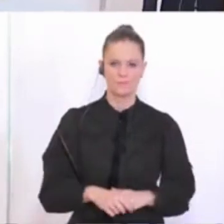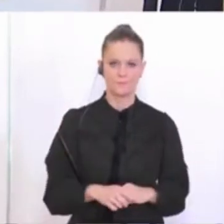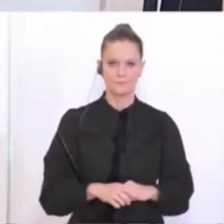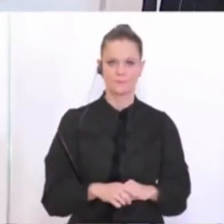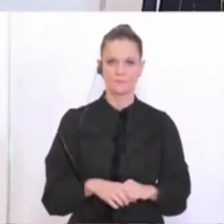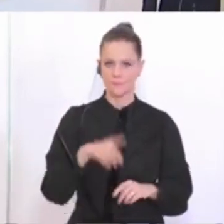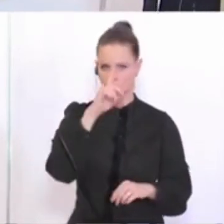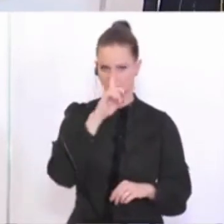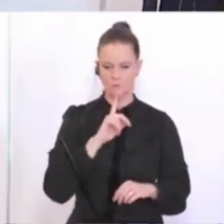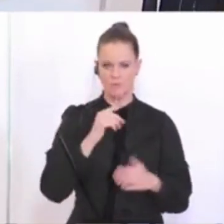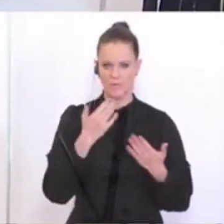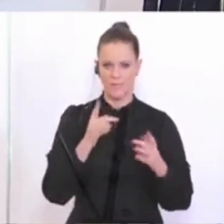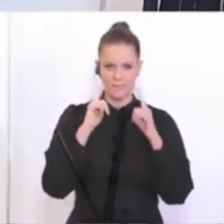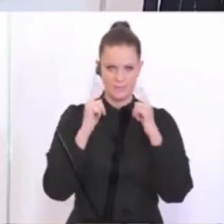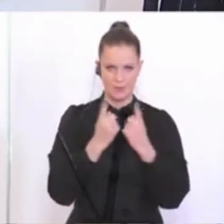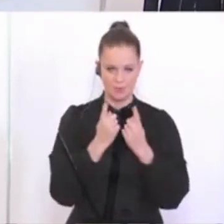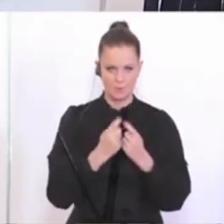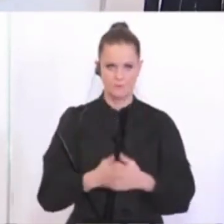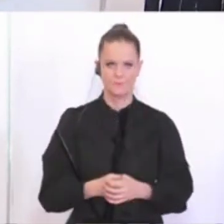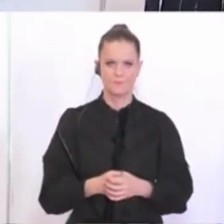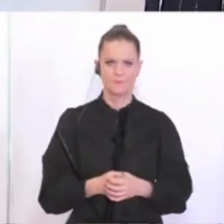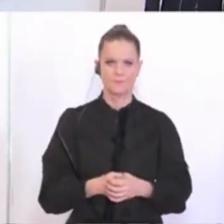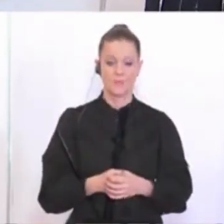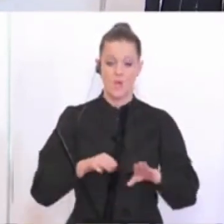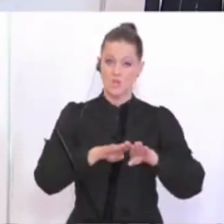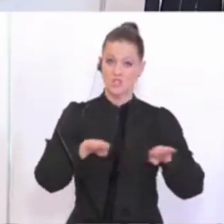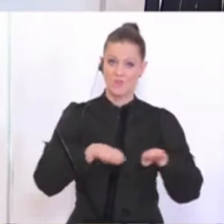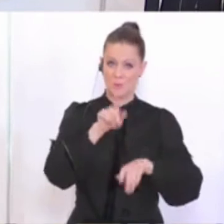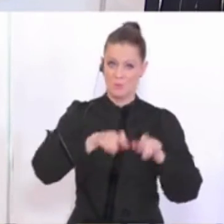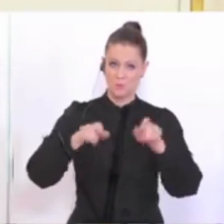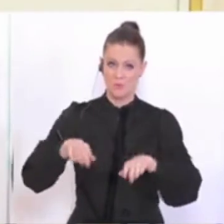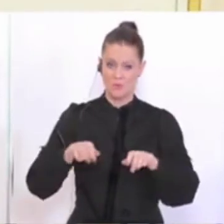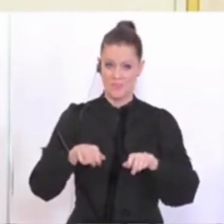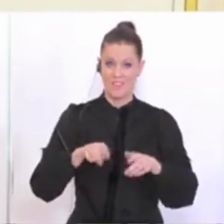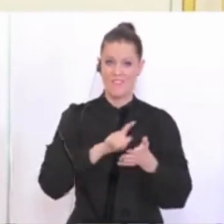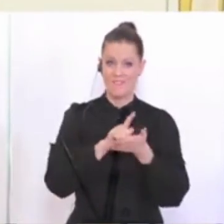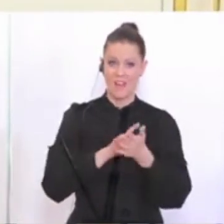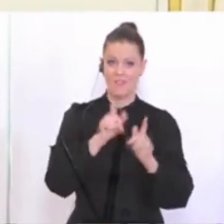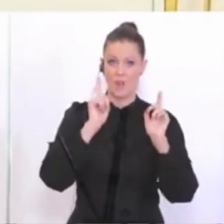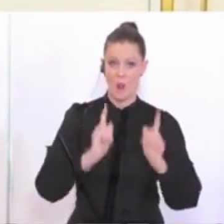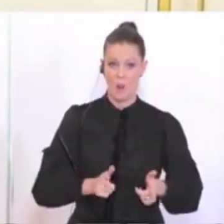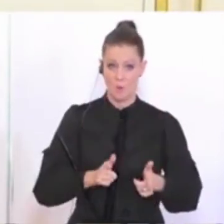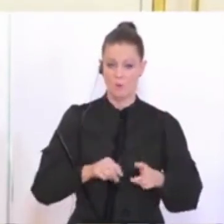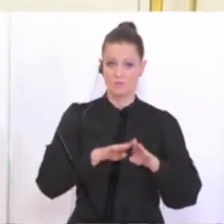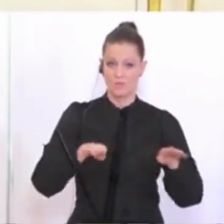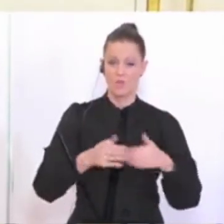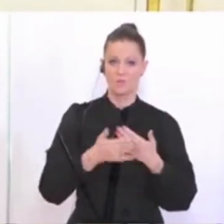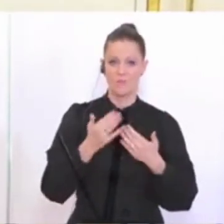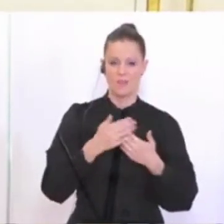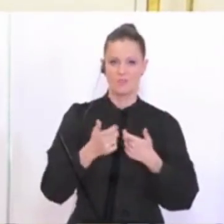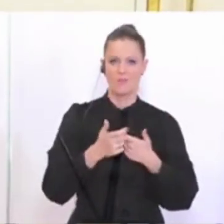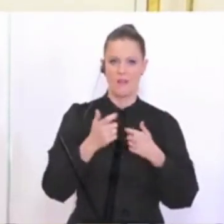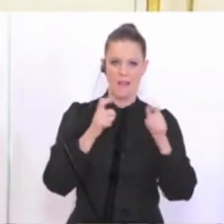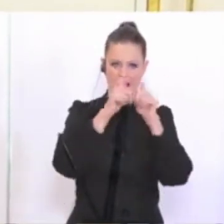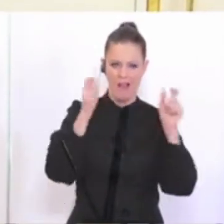Profi, bitte. Wann werden Schwimmer wieder schwimmen können und wo? Das heißt, wann werden die Hallenbäder geöffnet? Wann werden